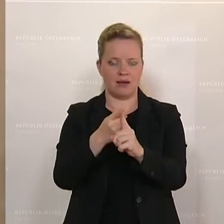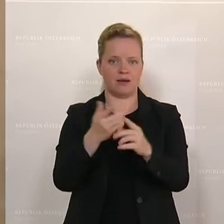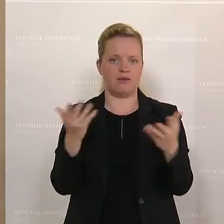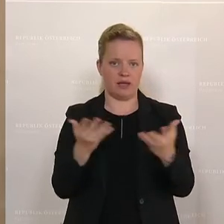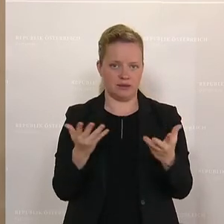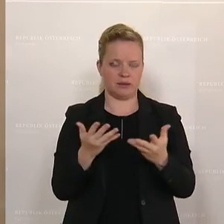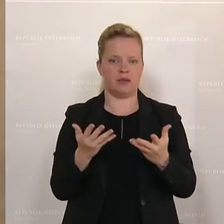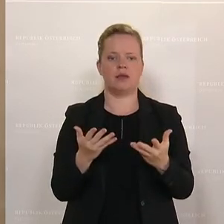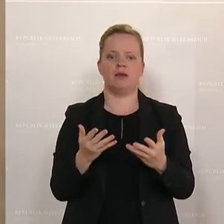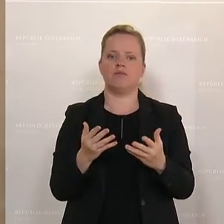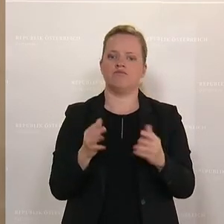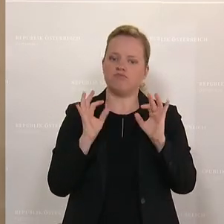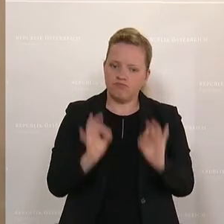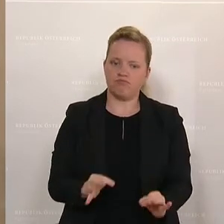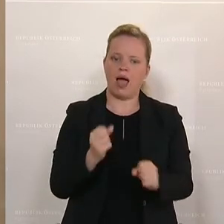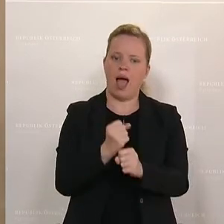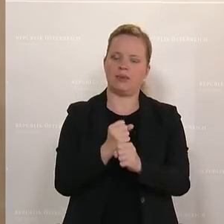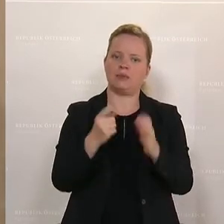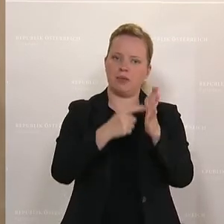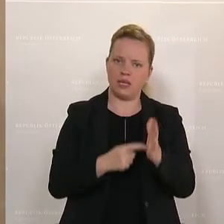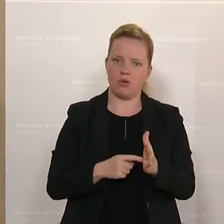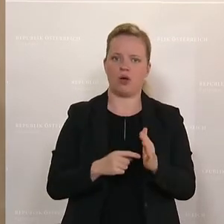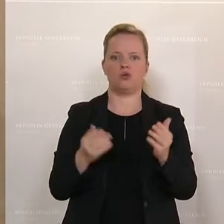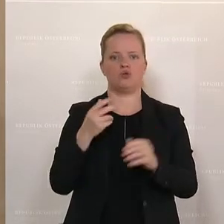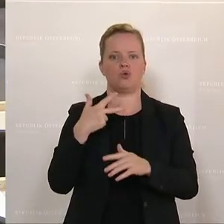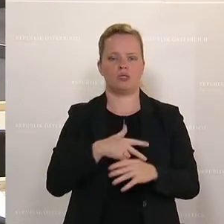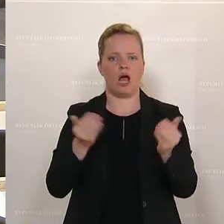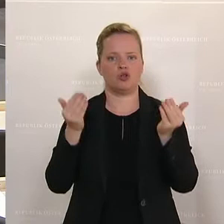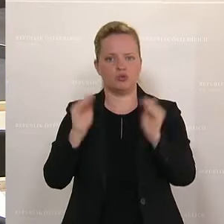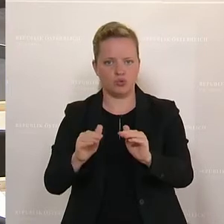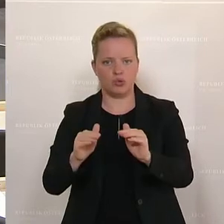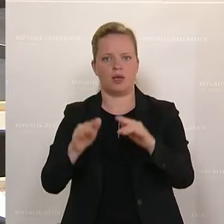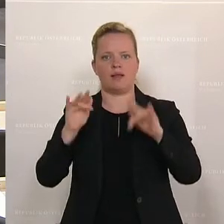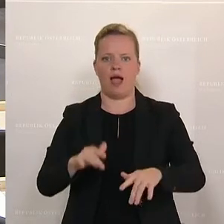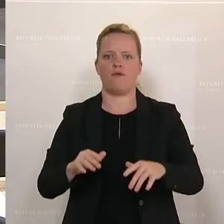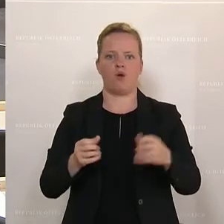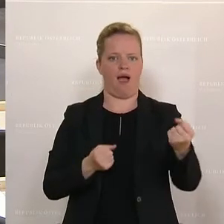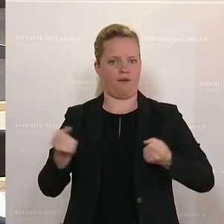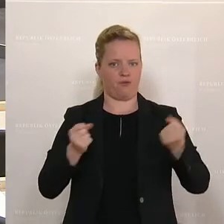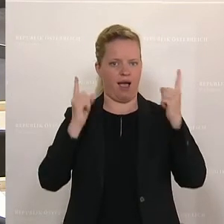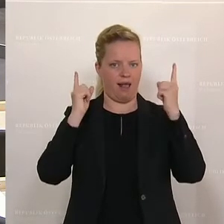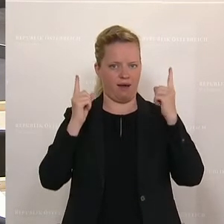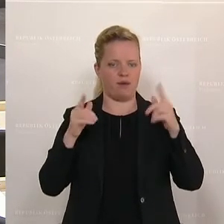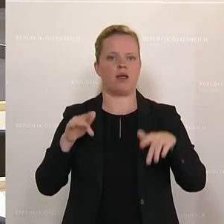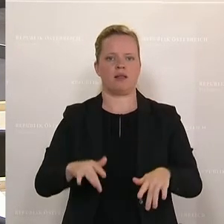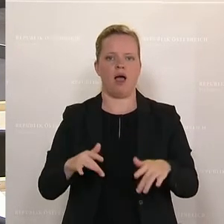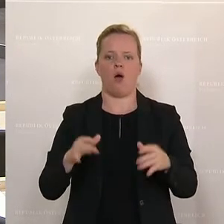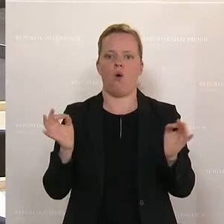angemessene Arbeitsbedingungen und angemessenen Sozialschutz für die Kraftfahrer, aber auch für den Wettbewerb unter den